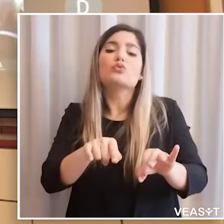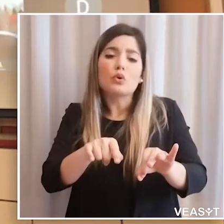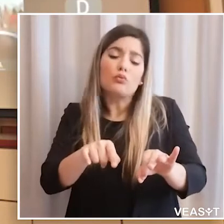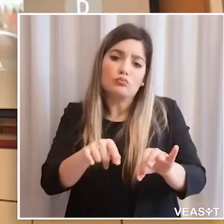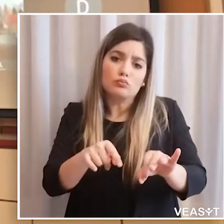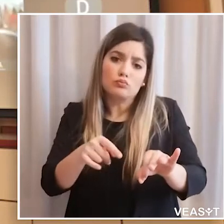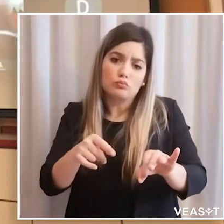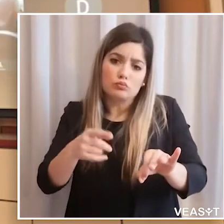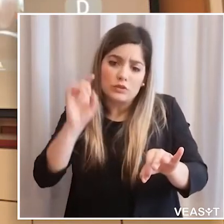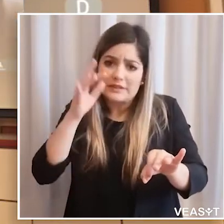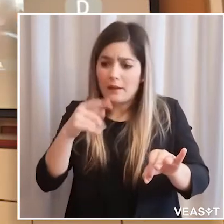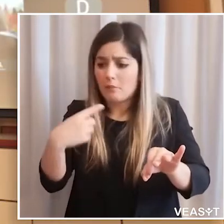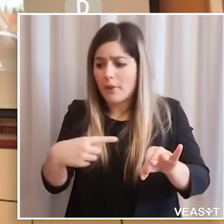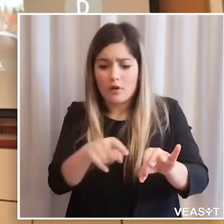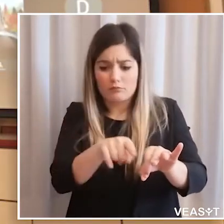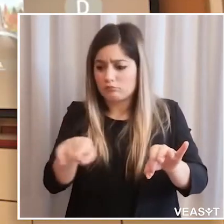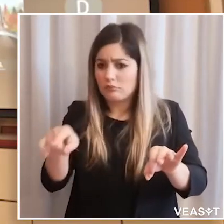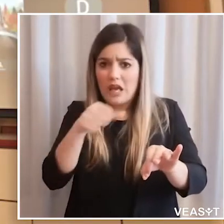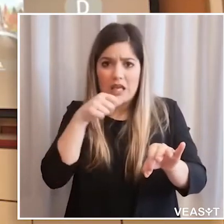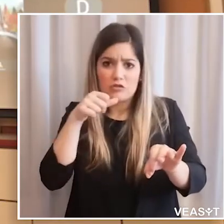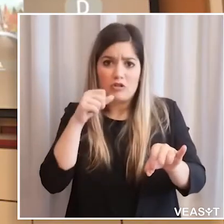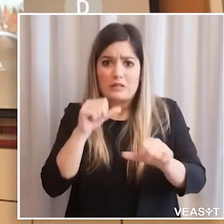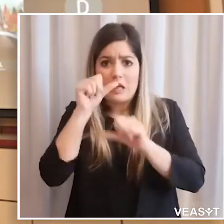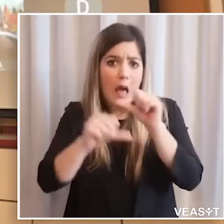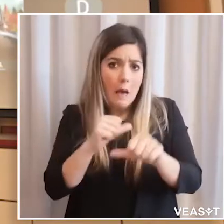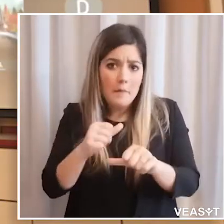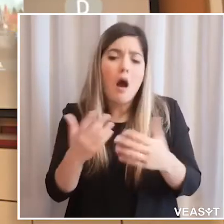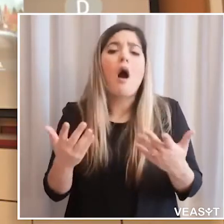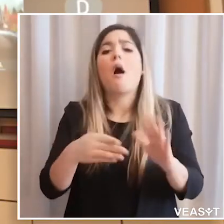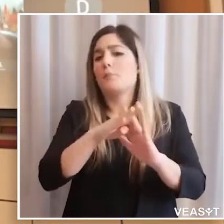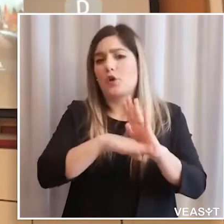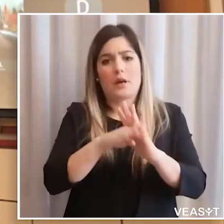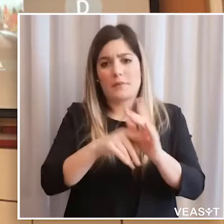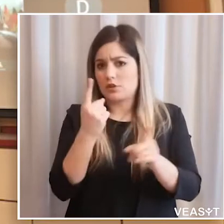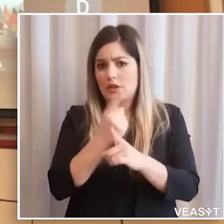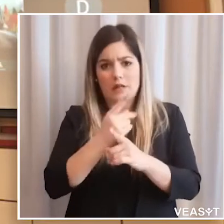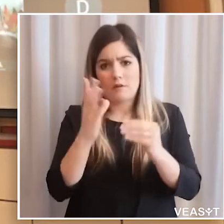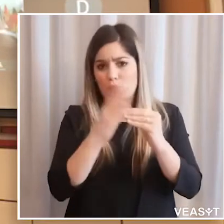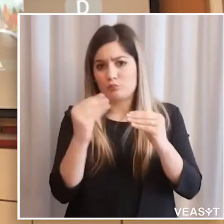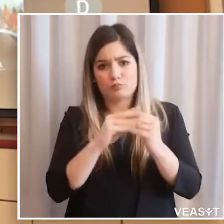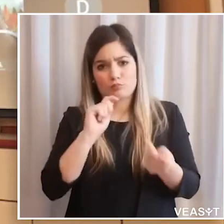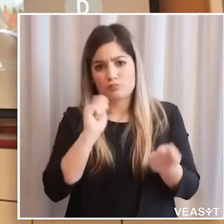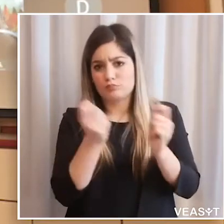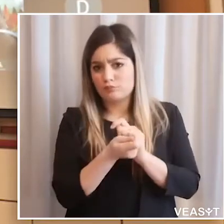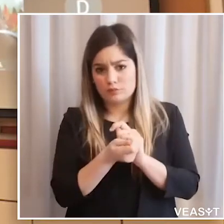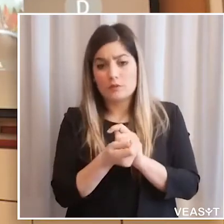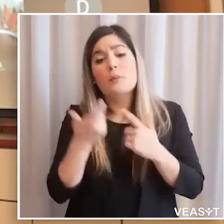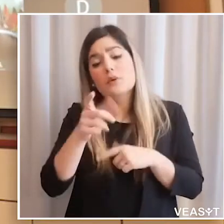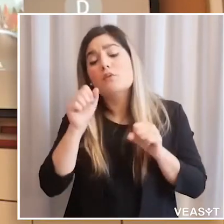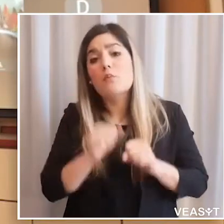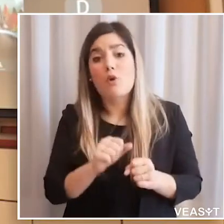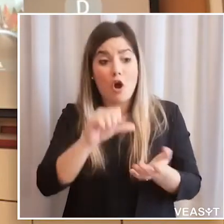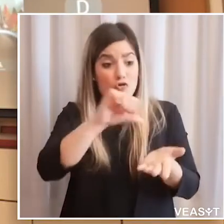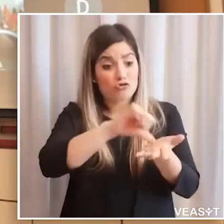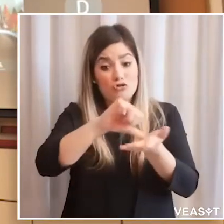individuati Covid. È chiaro che se questa esigenza dovesse cambiare, a questo punto però cambia tutta la programmazione, perché